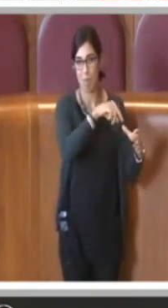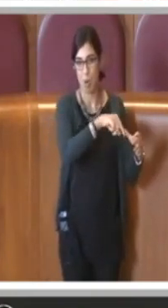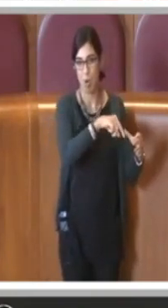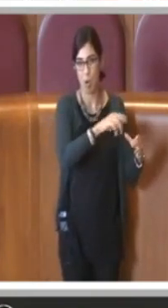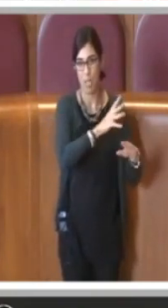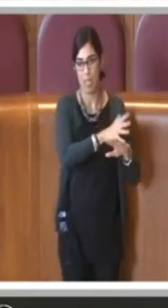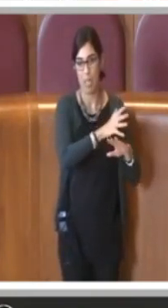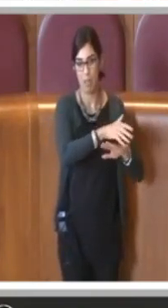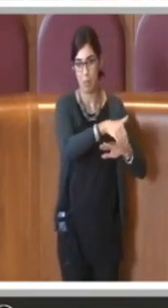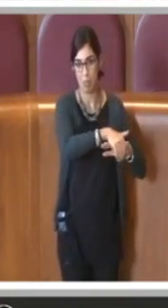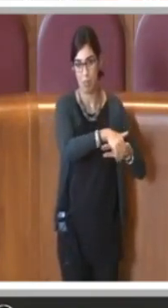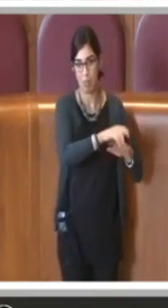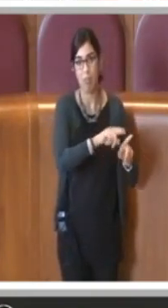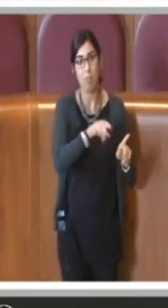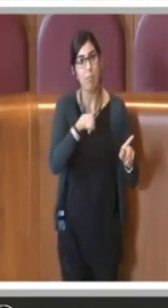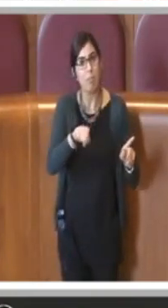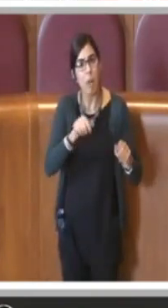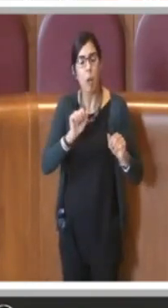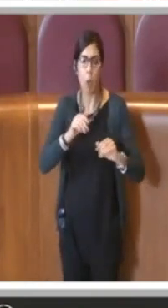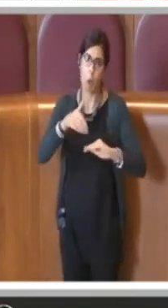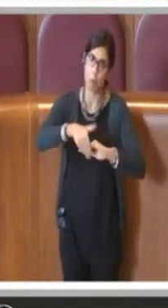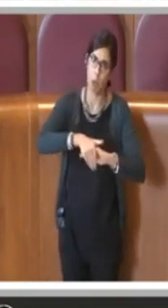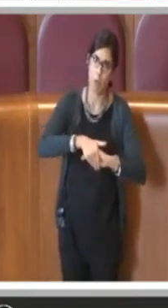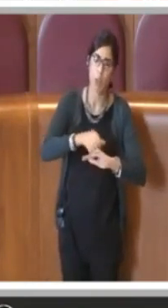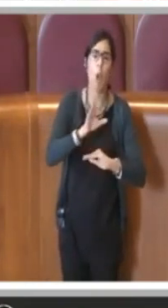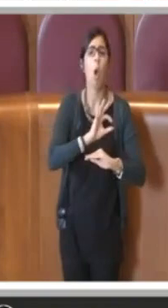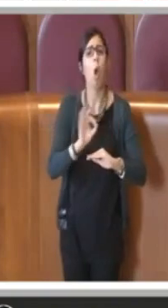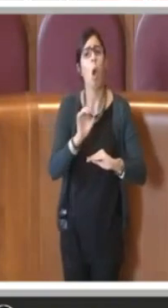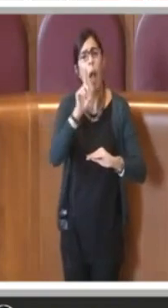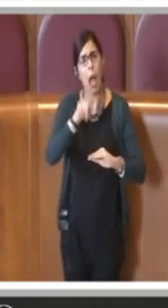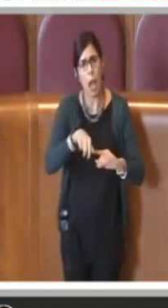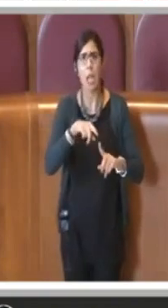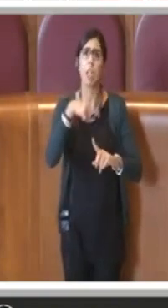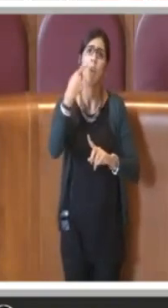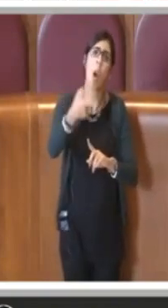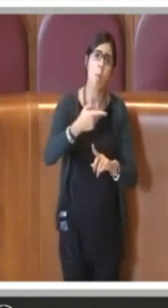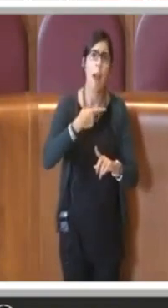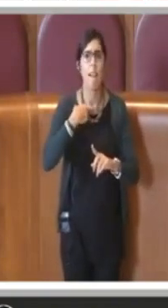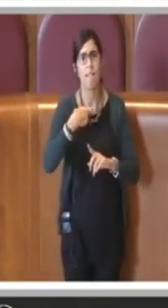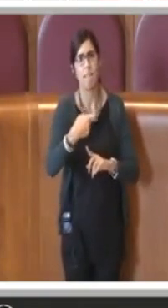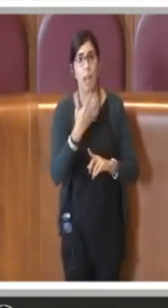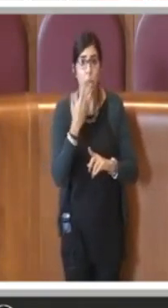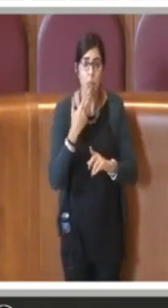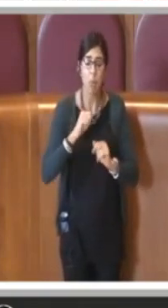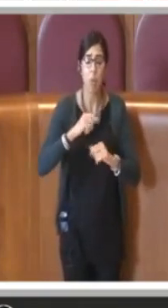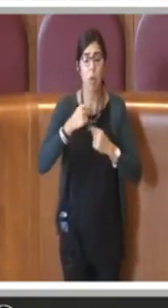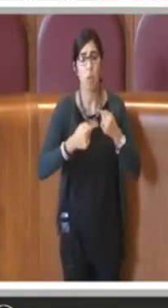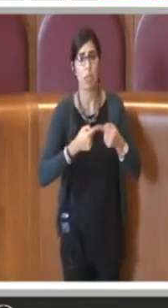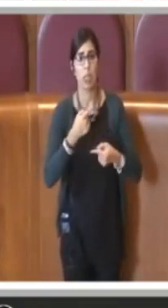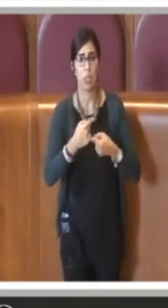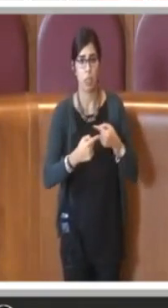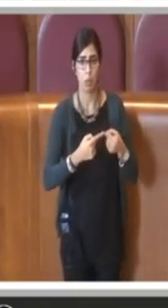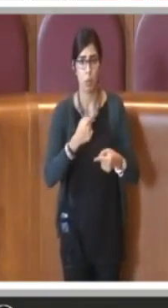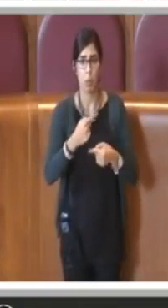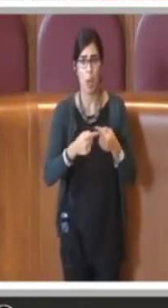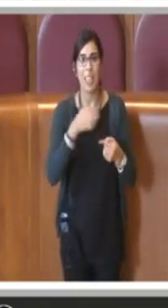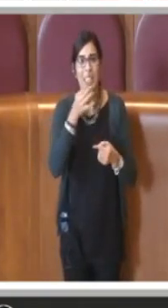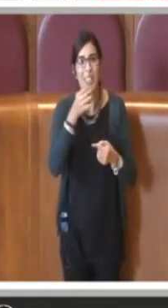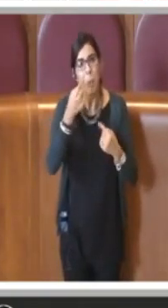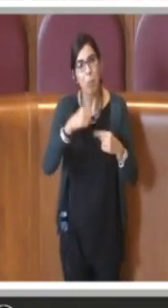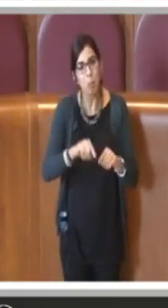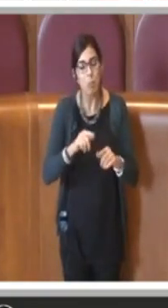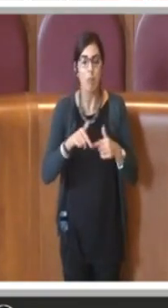temporanee ma potranno essere mantenuti e appunto migliorare strutturalmente le strutture